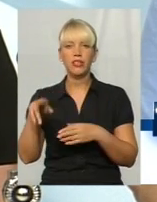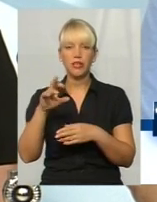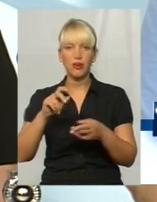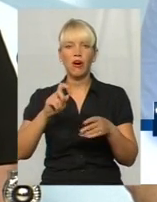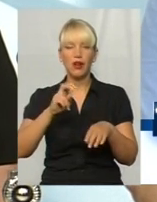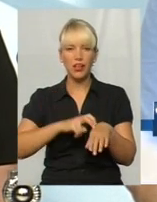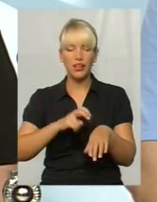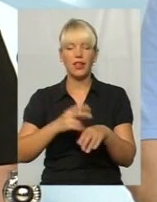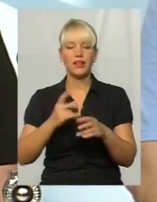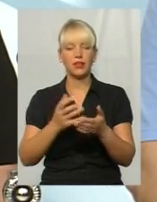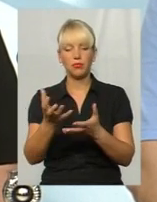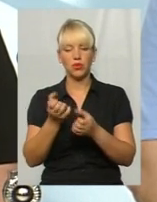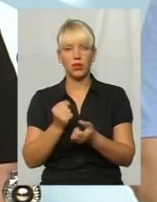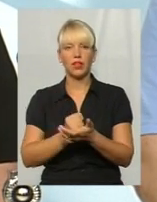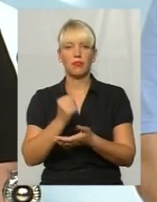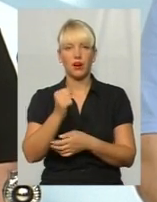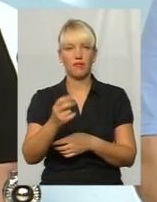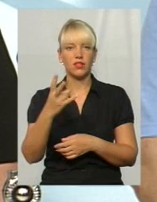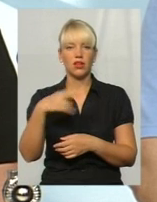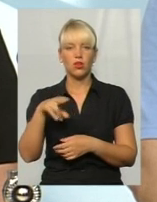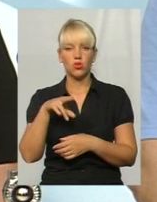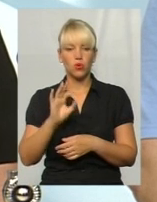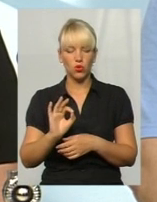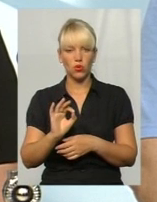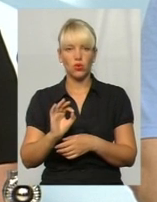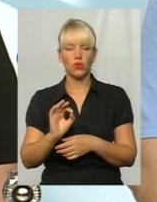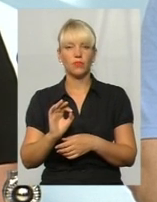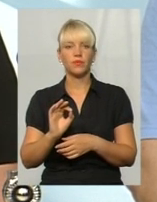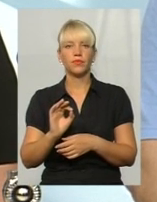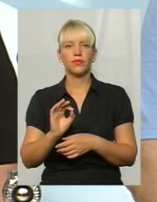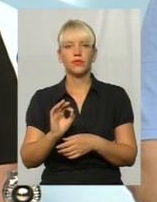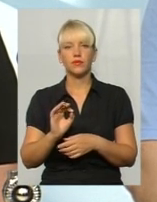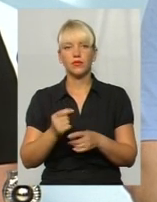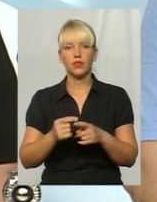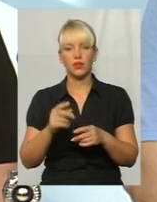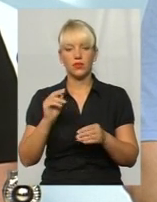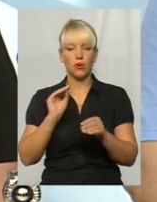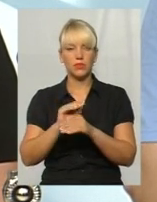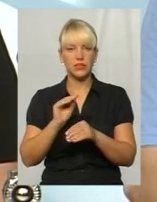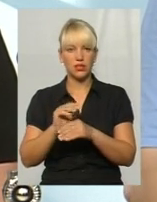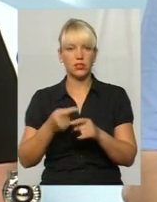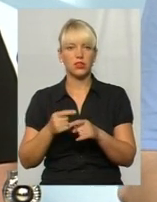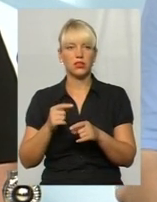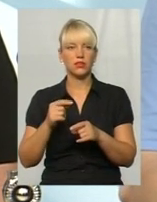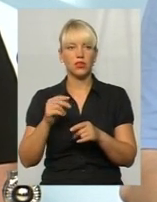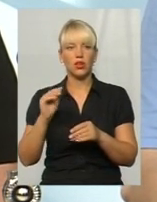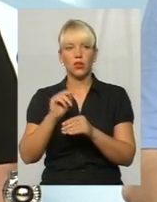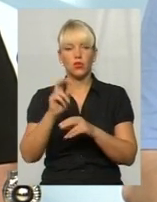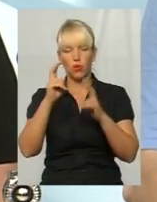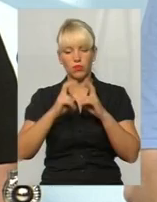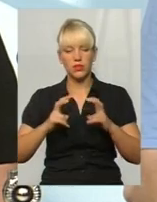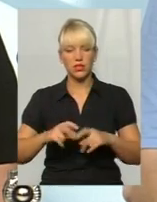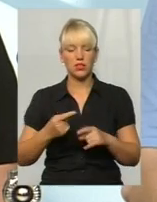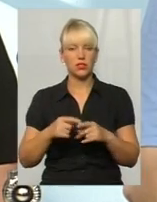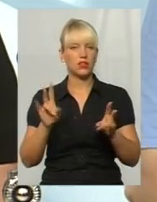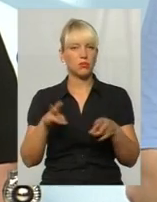обстеження. Спочатку не потрібно здавати ПЦР, обстеження, аналіз, бо це доровартість, не є більш дешевший